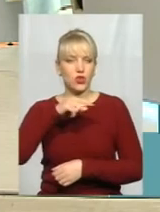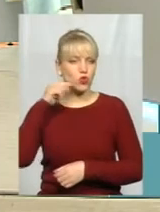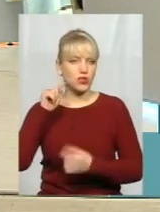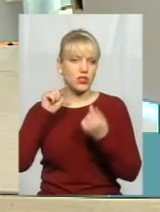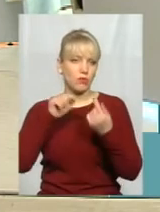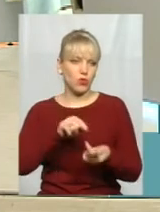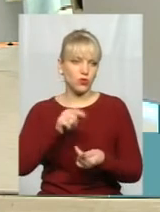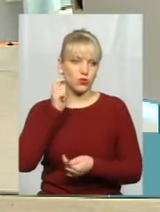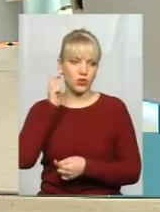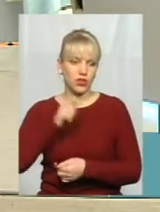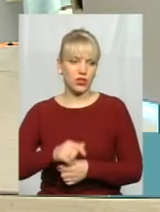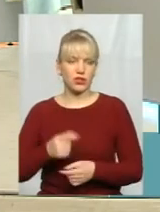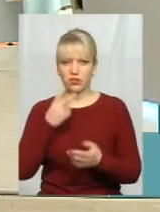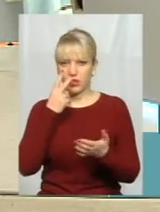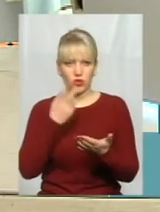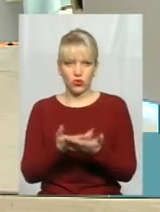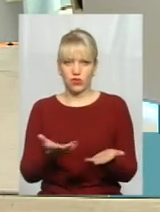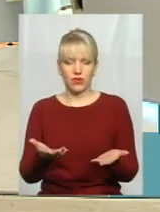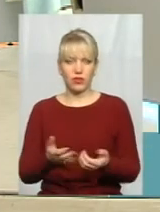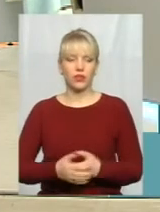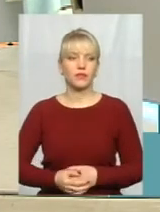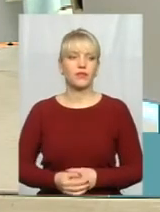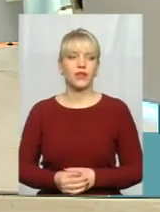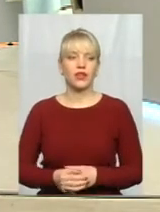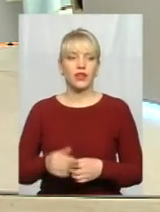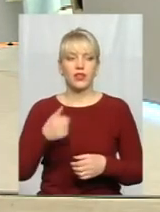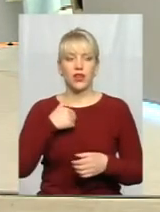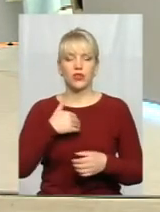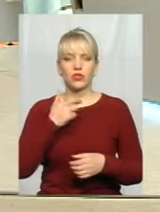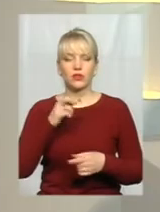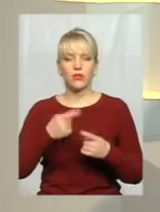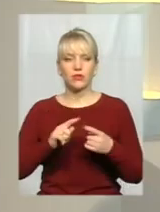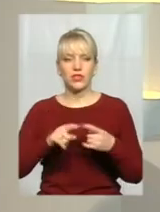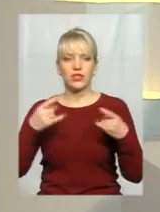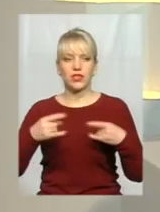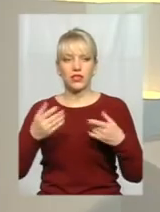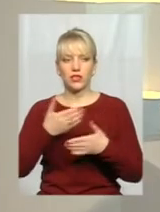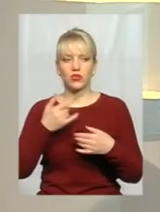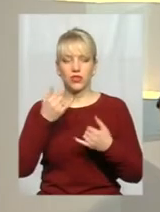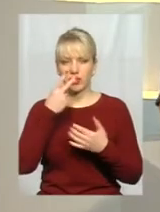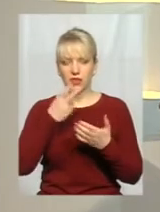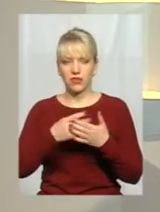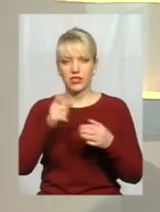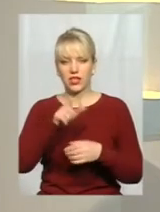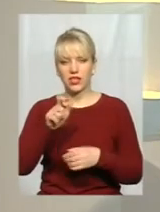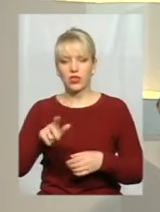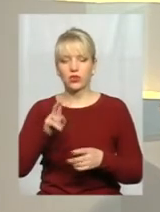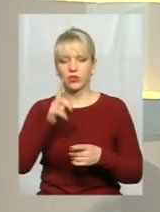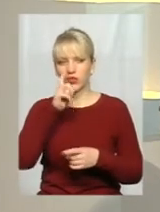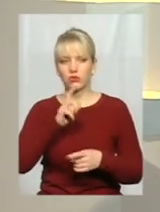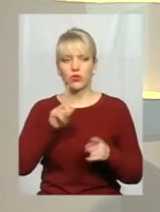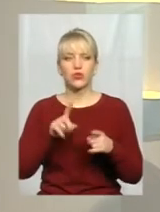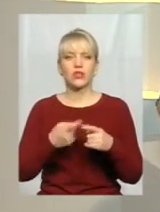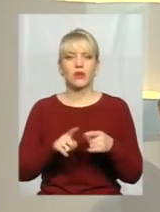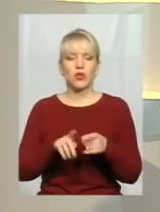проти України. Я би хотіла, щоб ми в цій студії, все ж таки, сьогодні нас дивляться телеглядачі, які так само не розуміють, що це